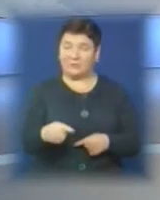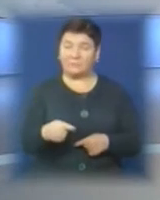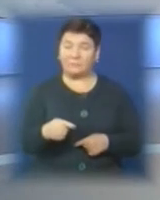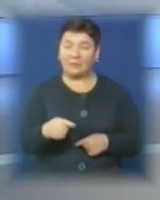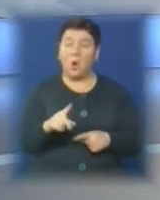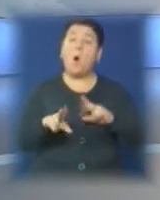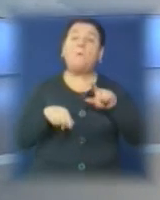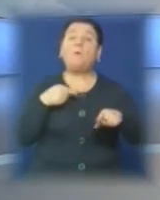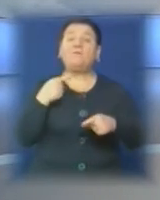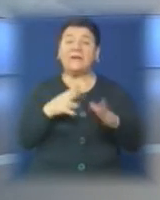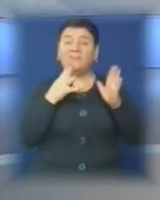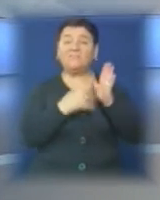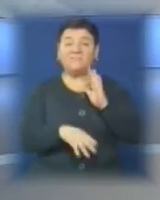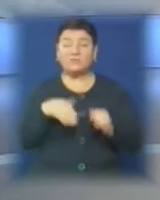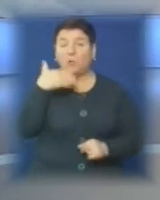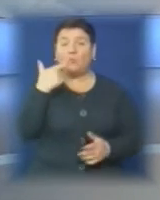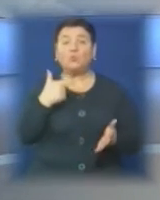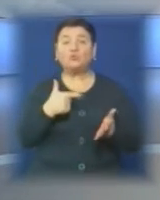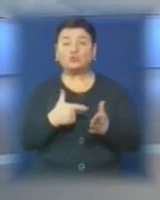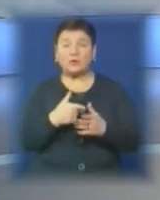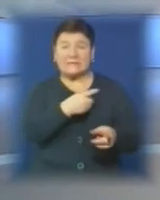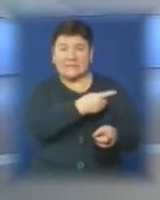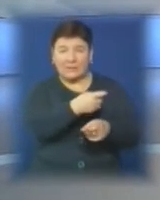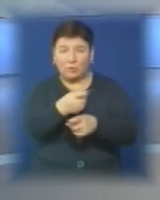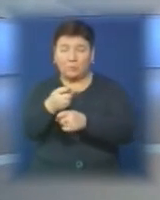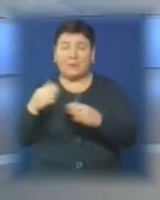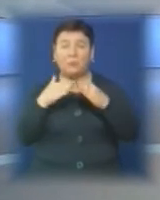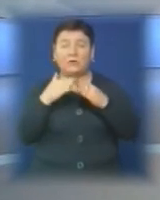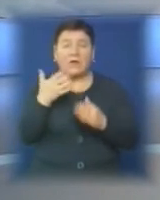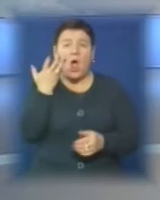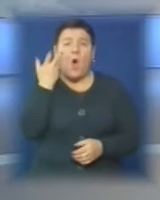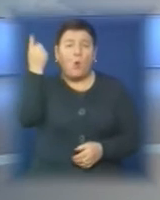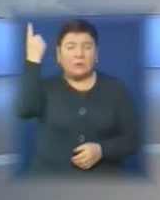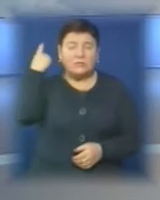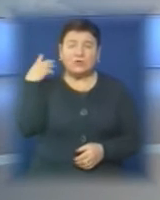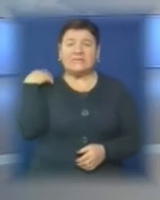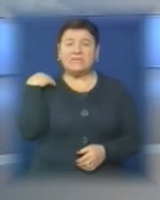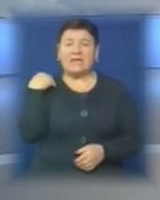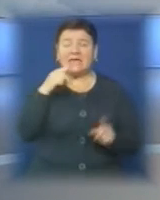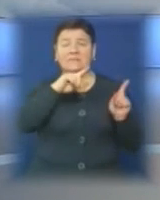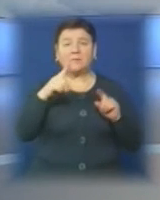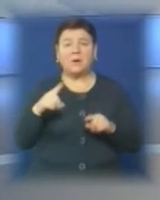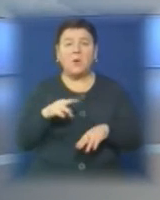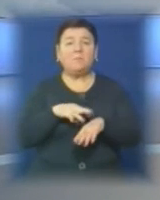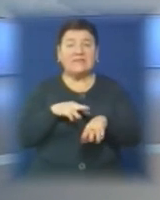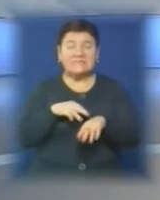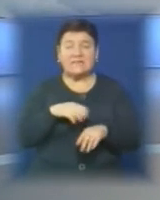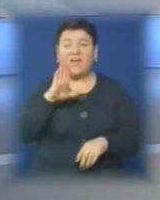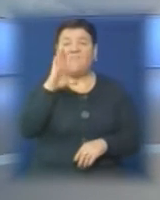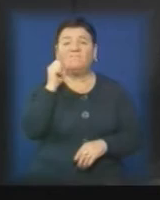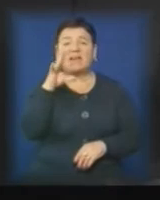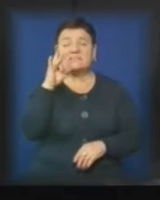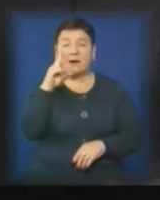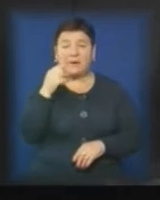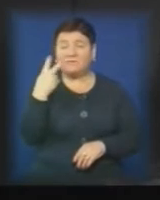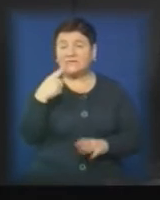Повернення в лихі 90-ті в Ужгороді з гранатомета обстріляли будинок колишнього начальника Закарпатської міліції Василя Варцаби. Інцидент трапився